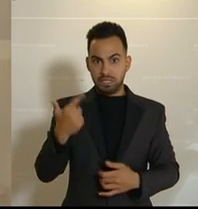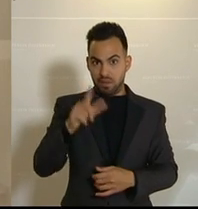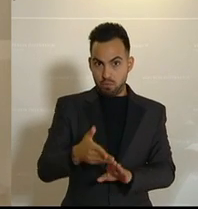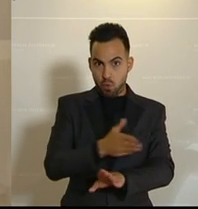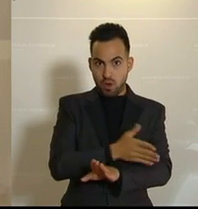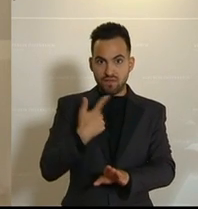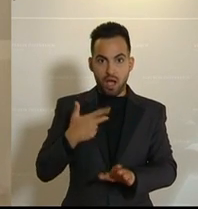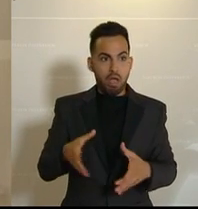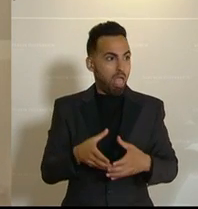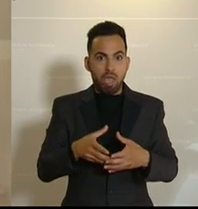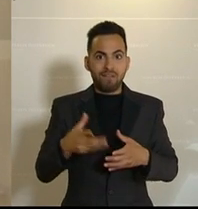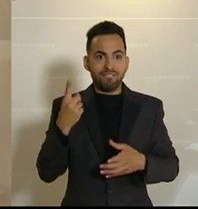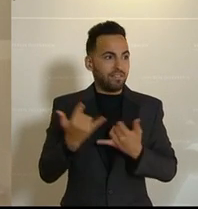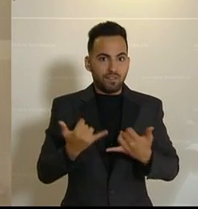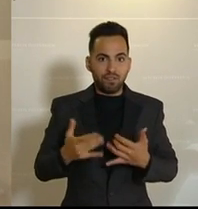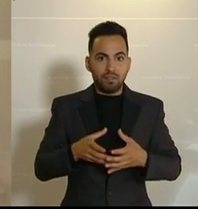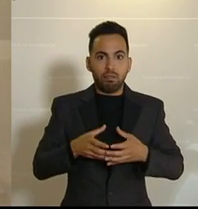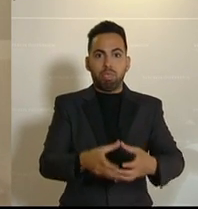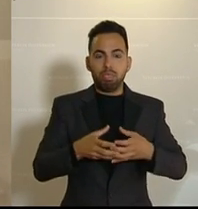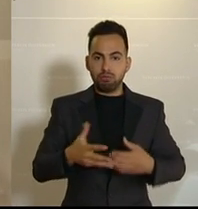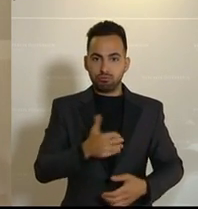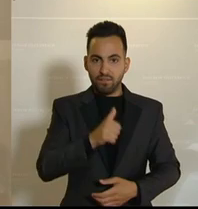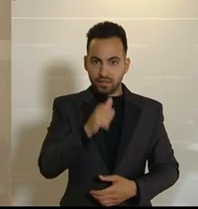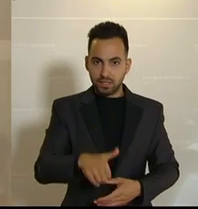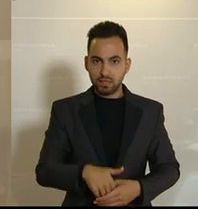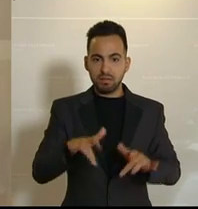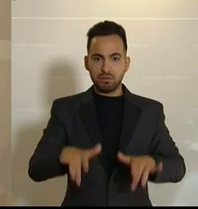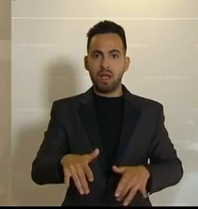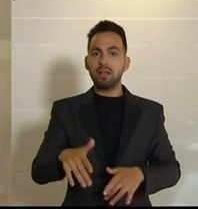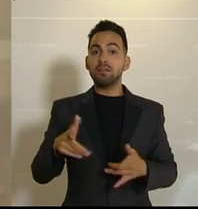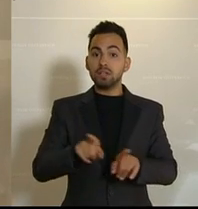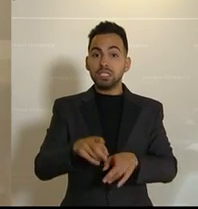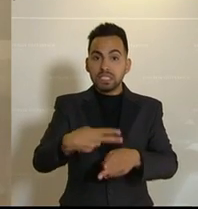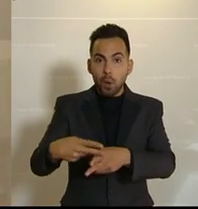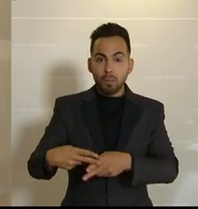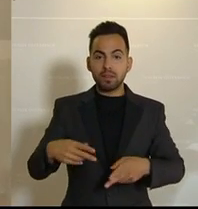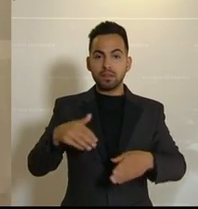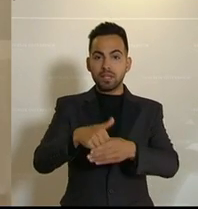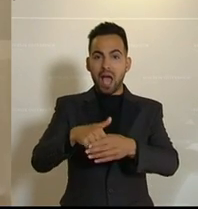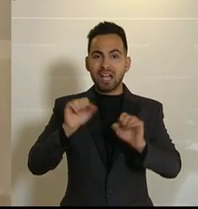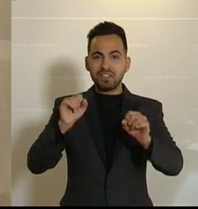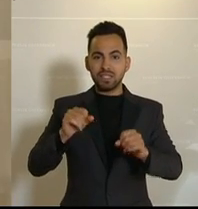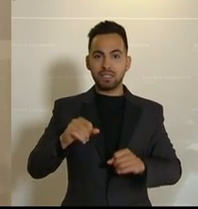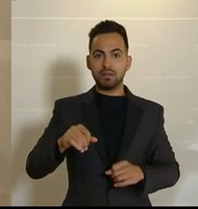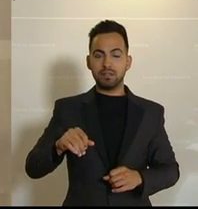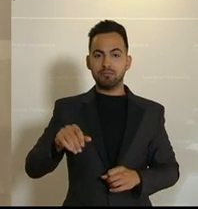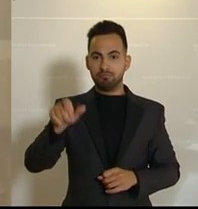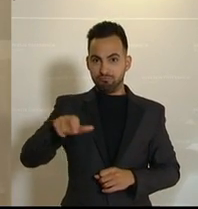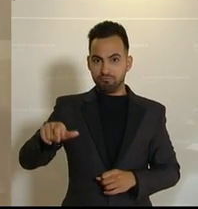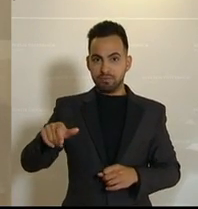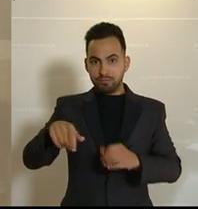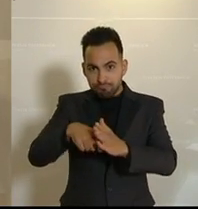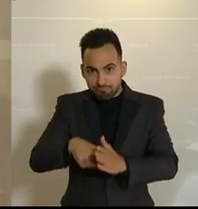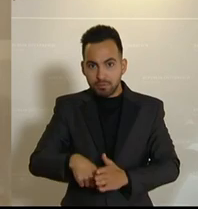-Einsatzplan. Die Cyber-Defense-Aktivitäten des Bundesheeres müssen intensiviert und